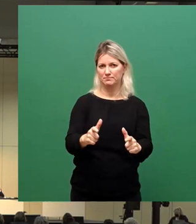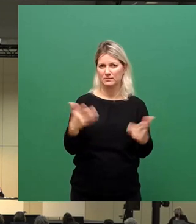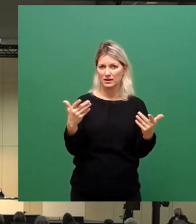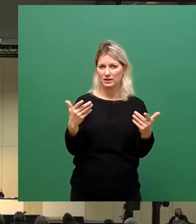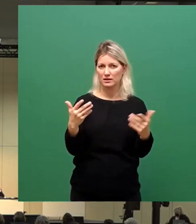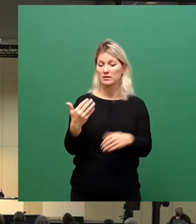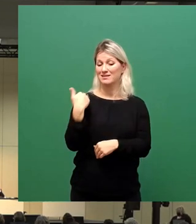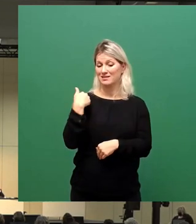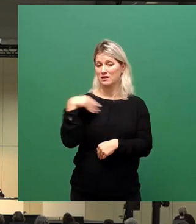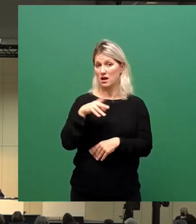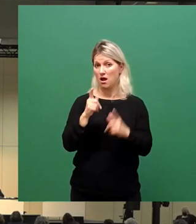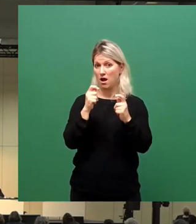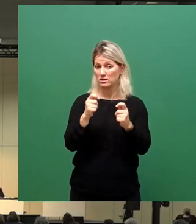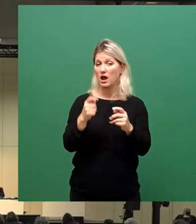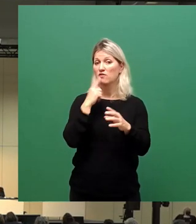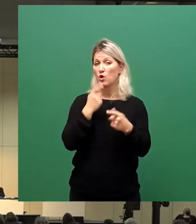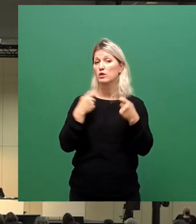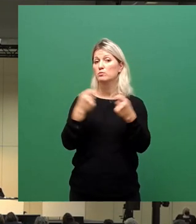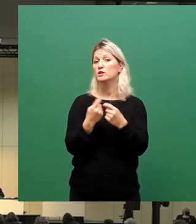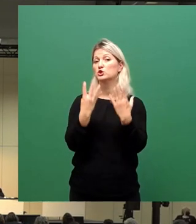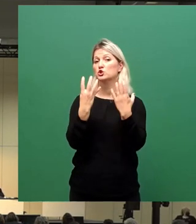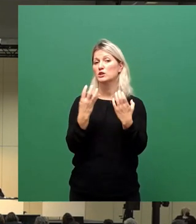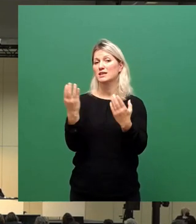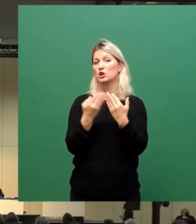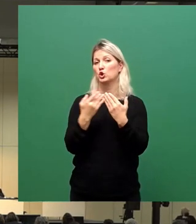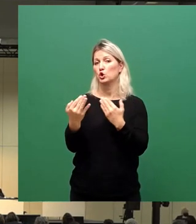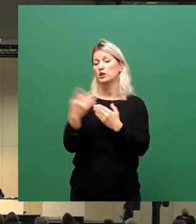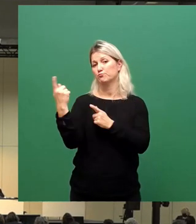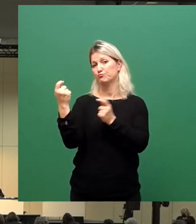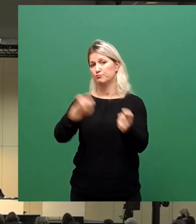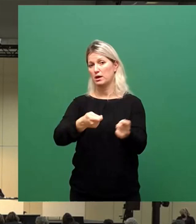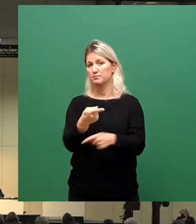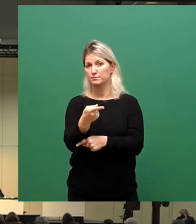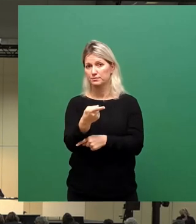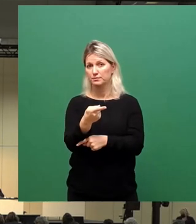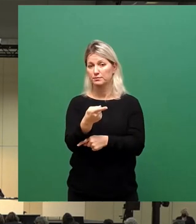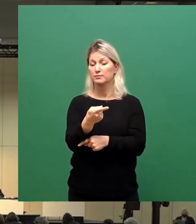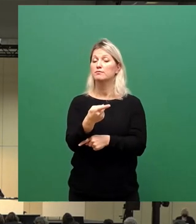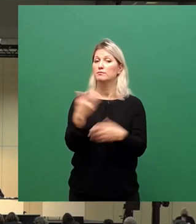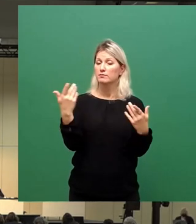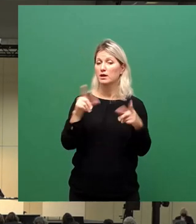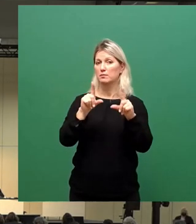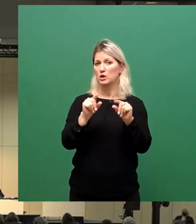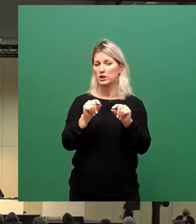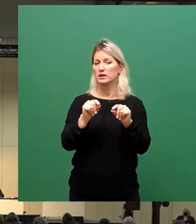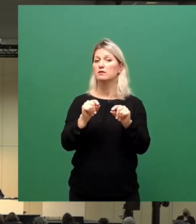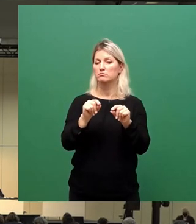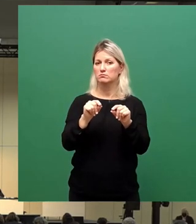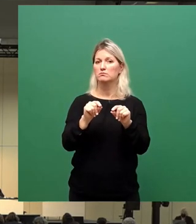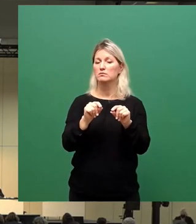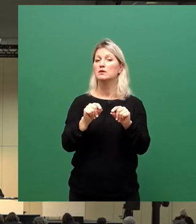den Bündnis 90 die Grünen gestellt haben. Sie wären zunächst mit der Einbringung